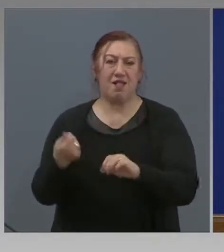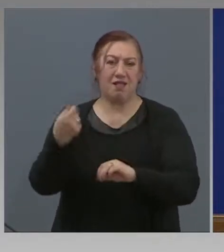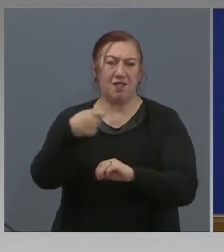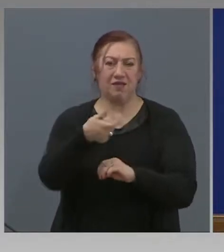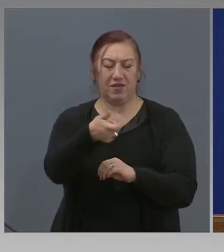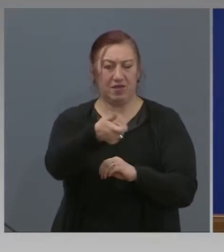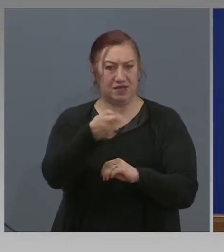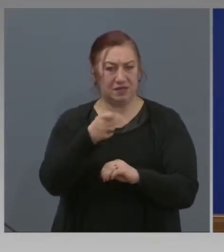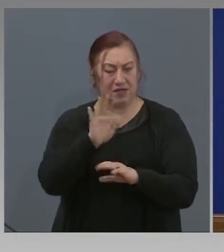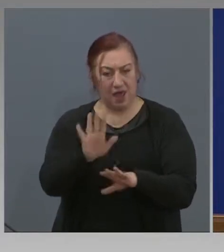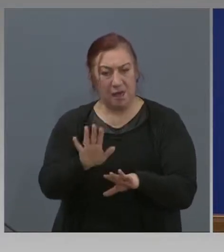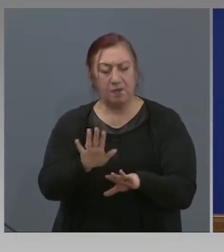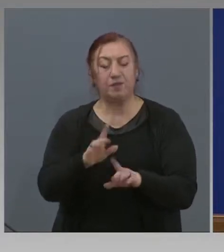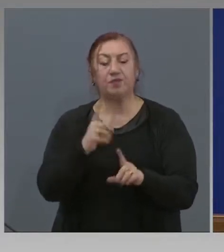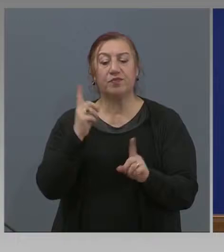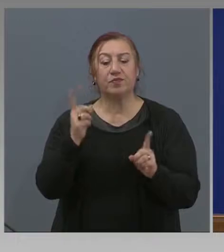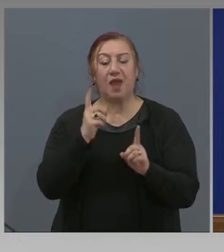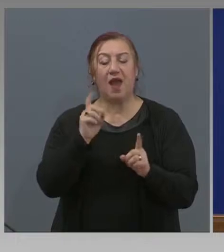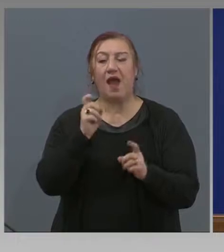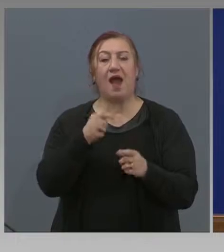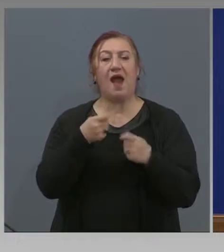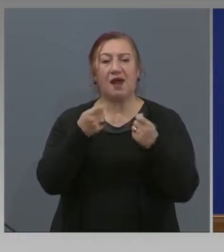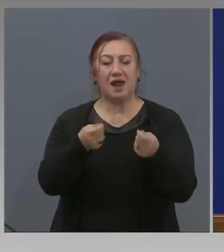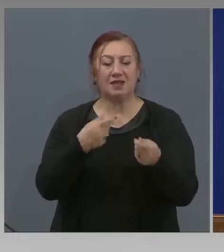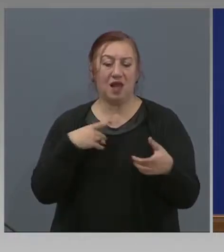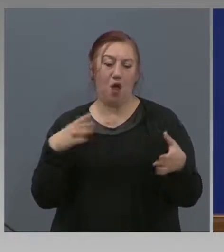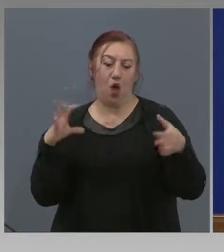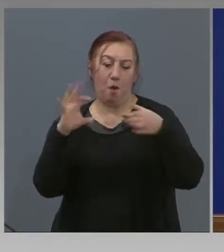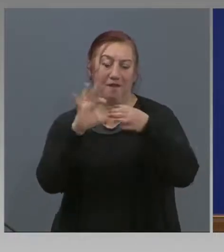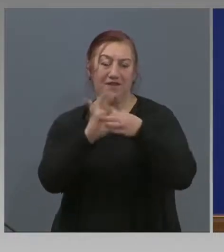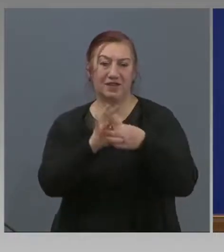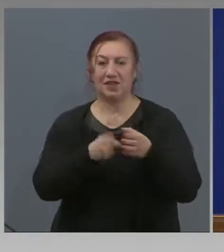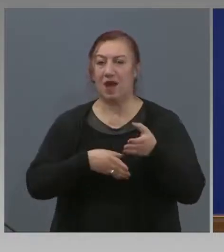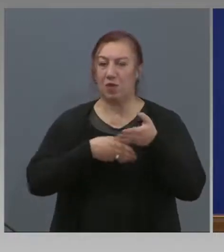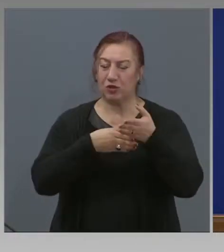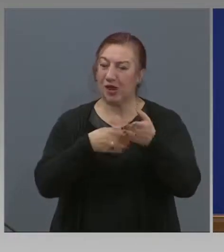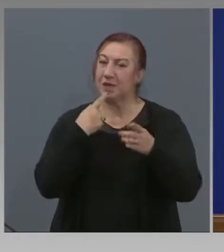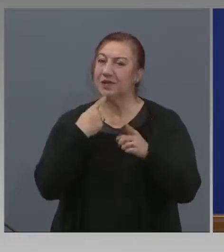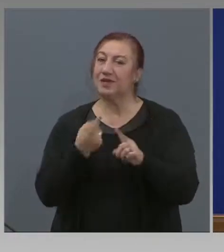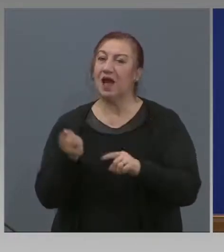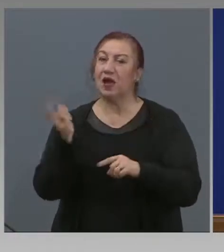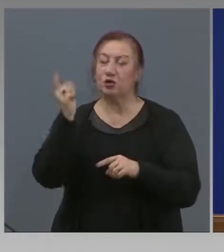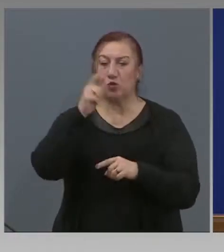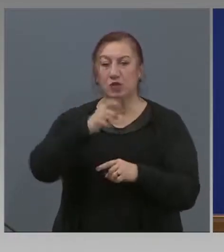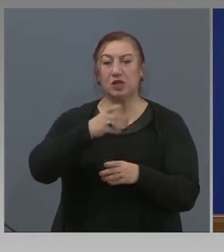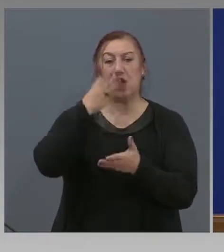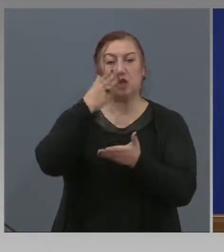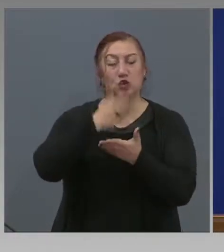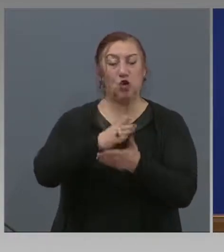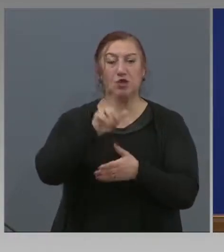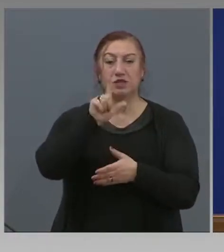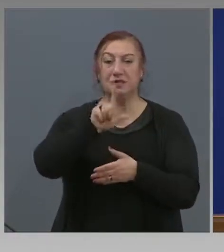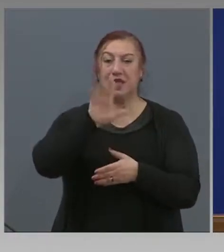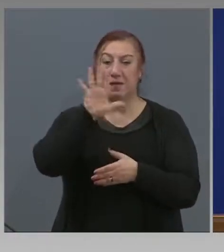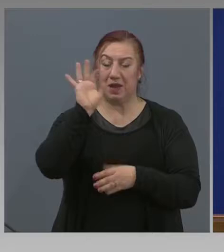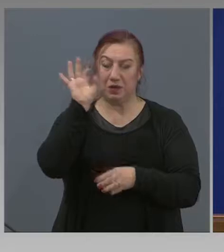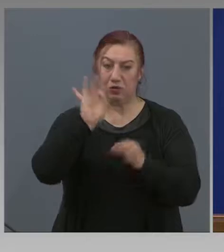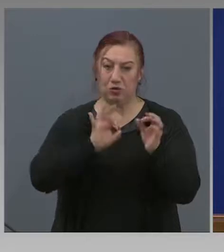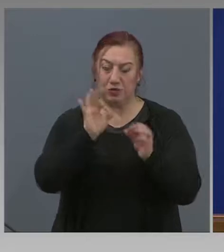обеспечение само овързаната подкрепа, която вече е за следващата година до 75% от не